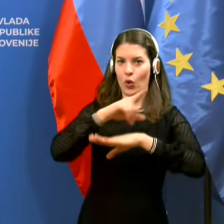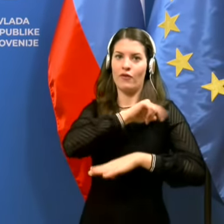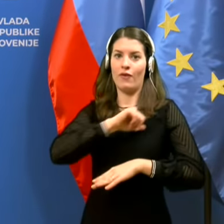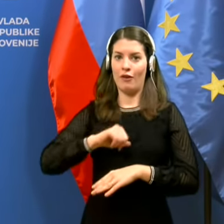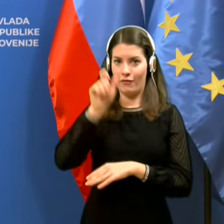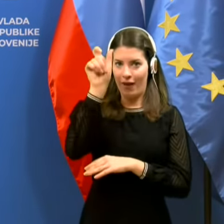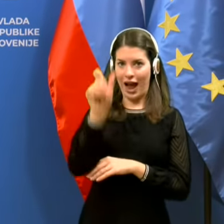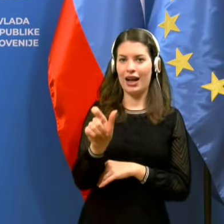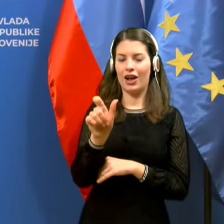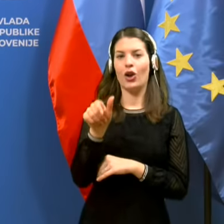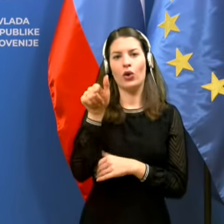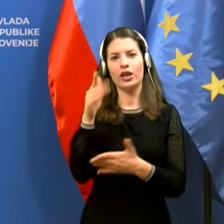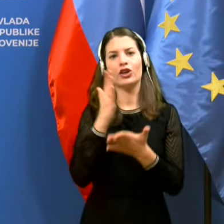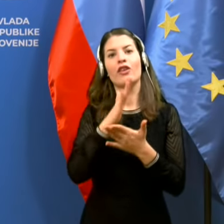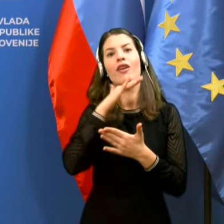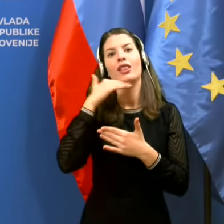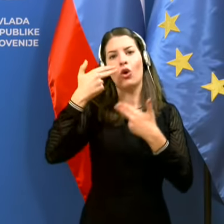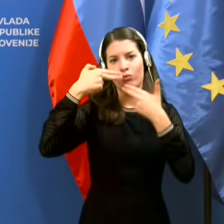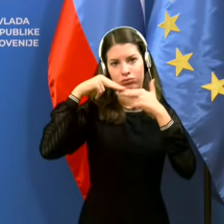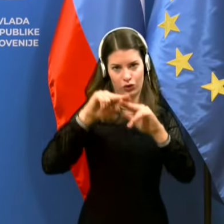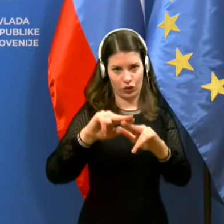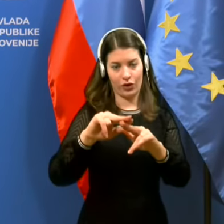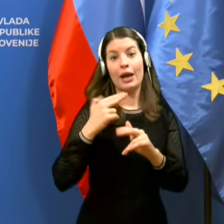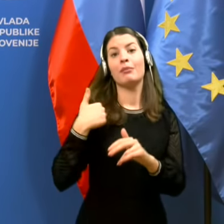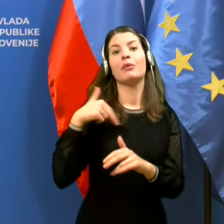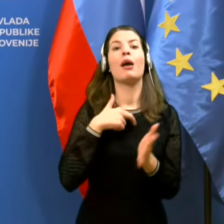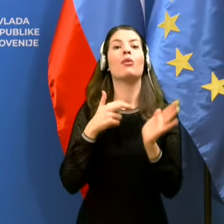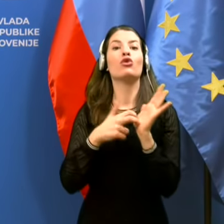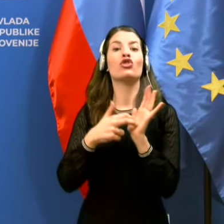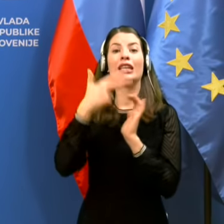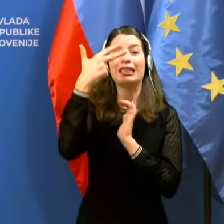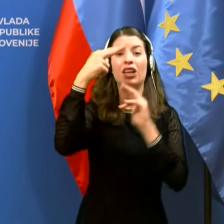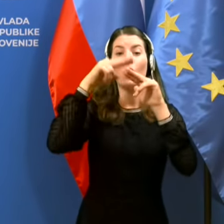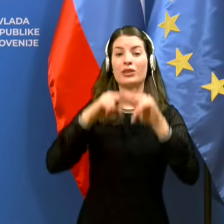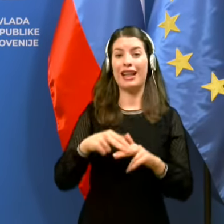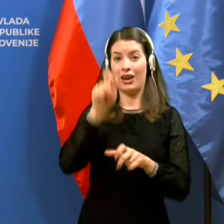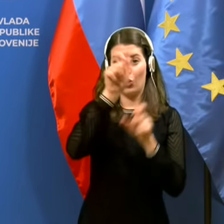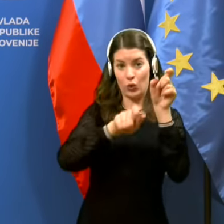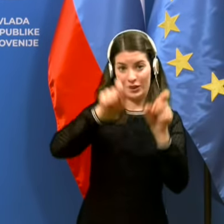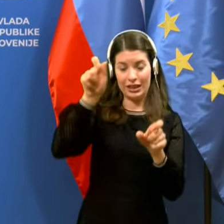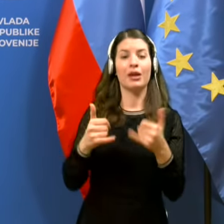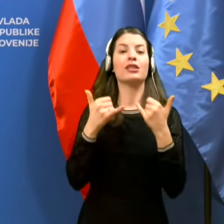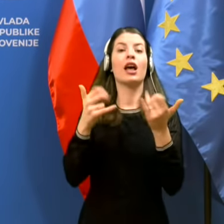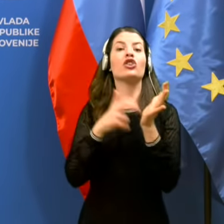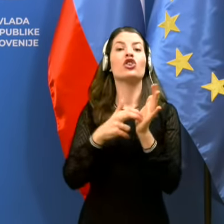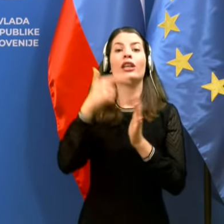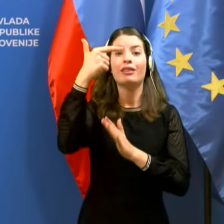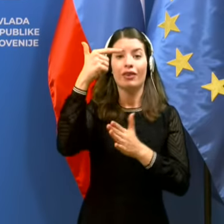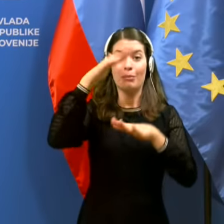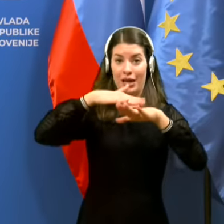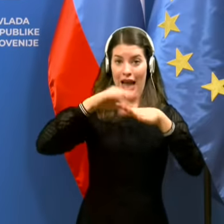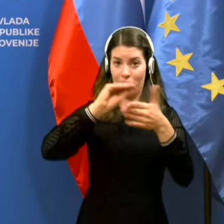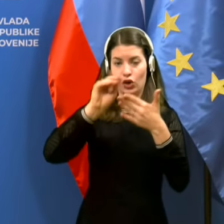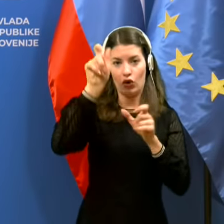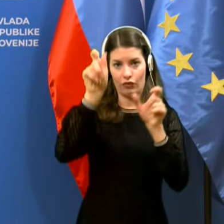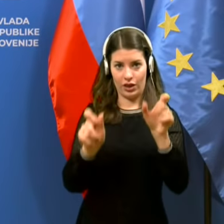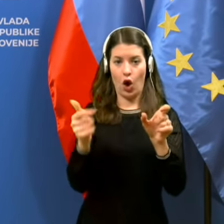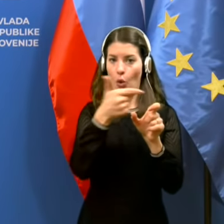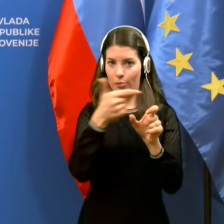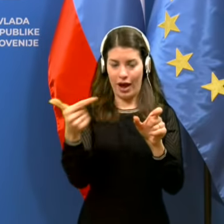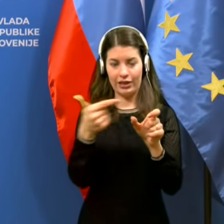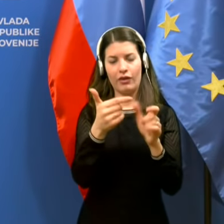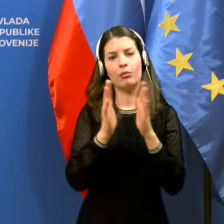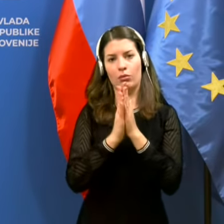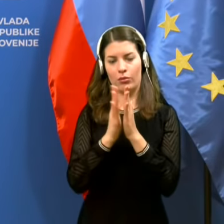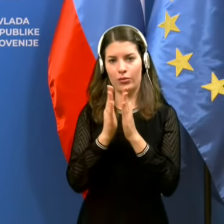veliko odgovoro že podal. Imamo še tri goste, tako da imamo še dve prijavi novinarjev, te bomo še sprejeli, oba pa